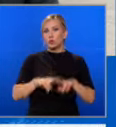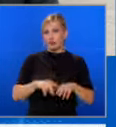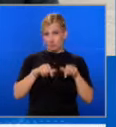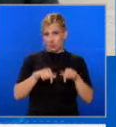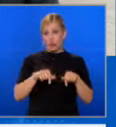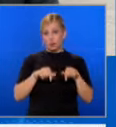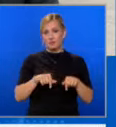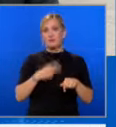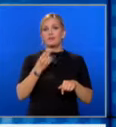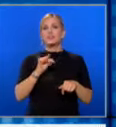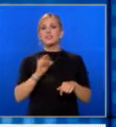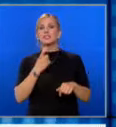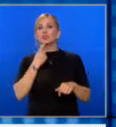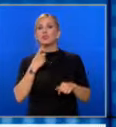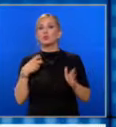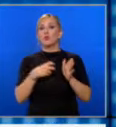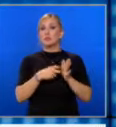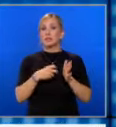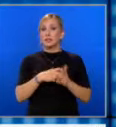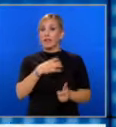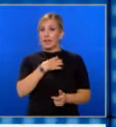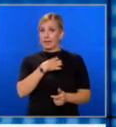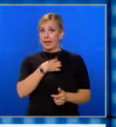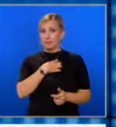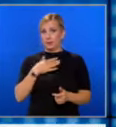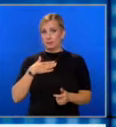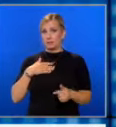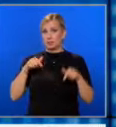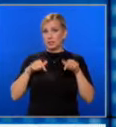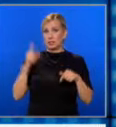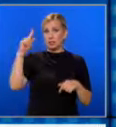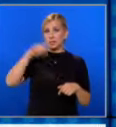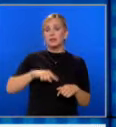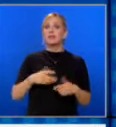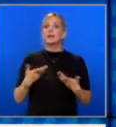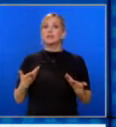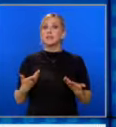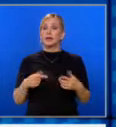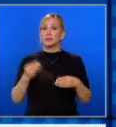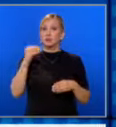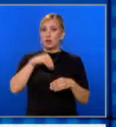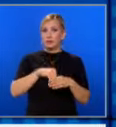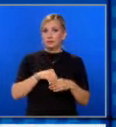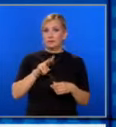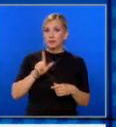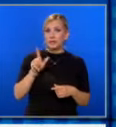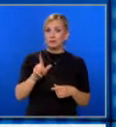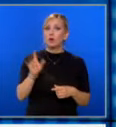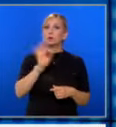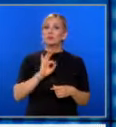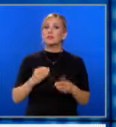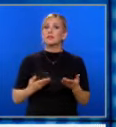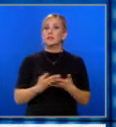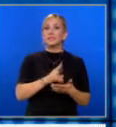защото регистрация и на ГЕРБ седа се в днешния ден. Така за участие в вода на 27 октомври са внесли документи